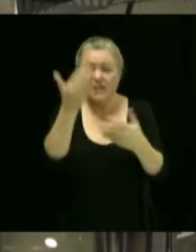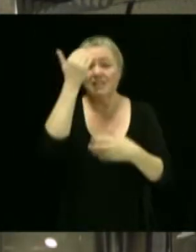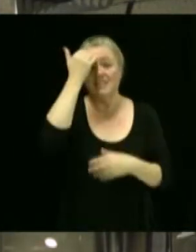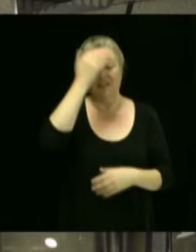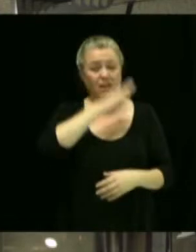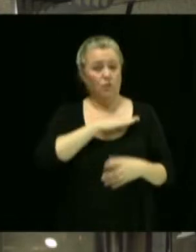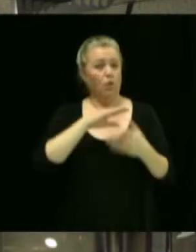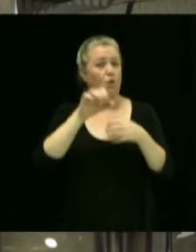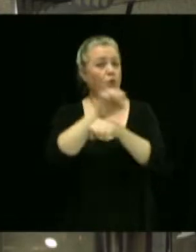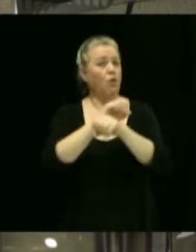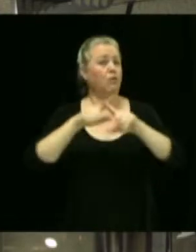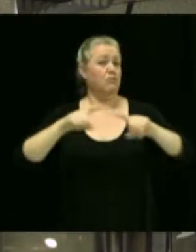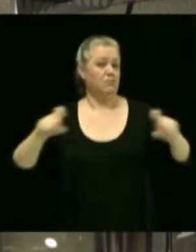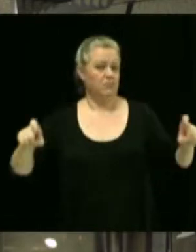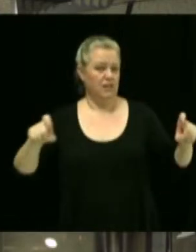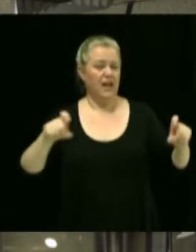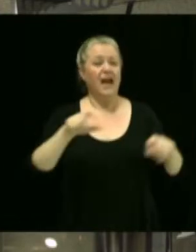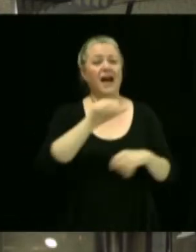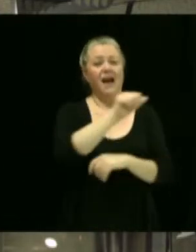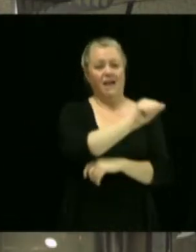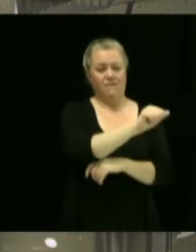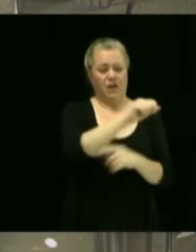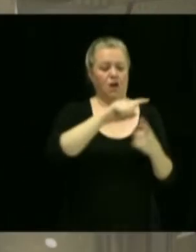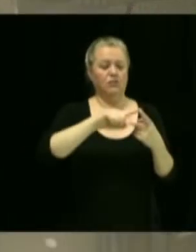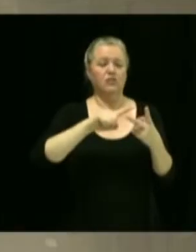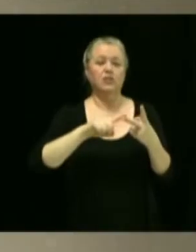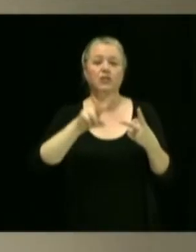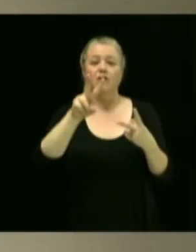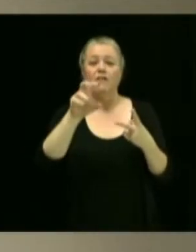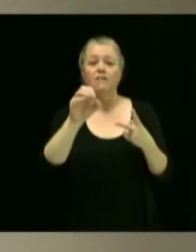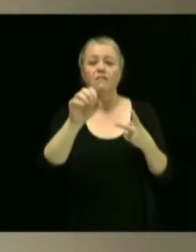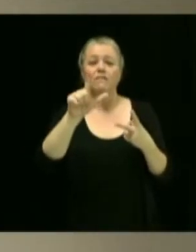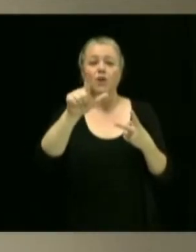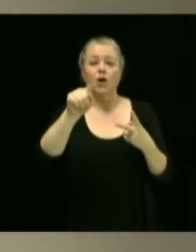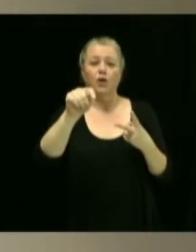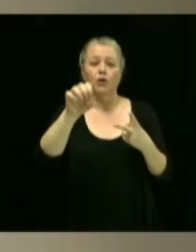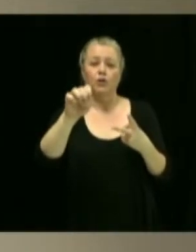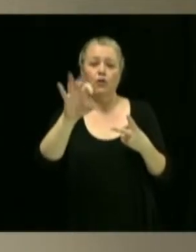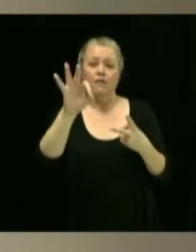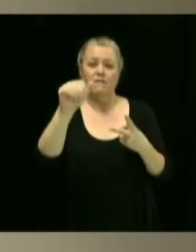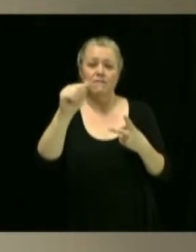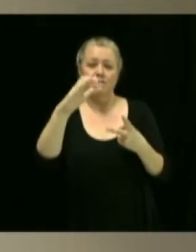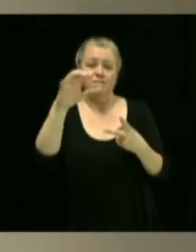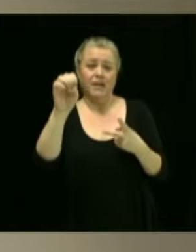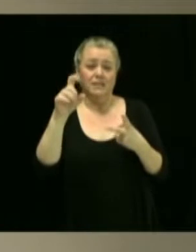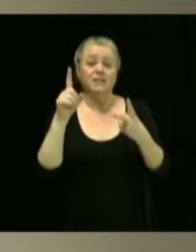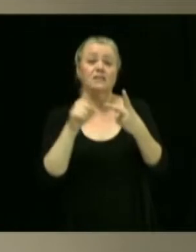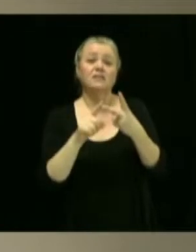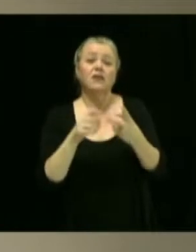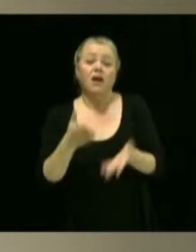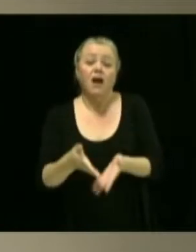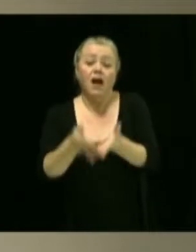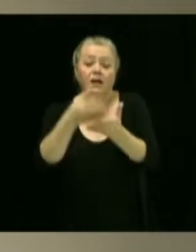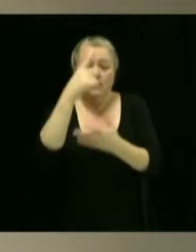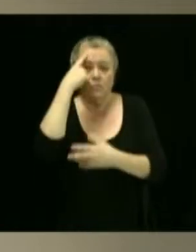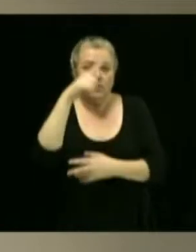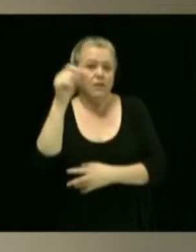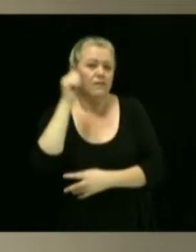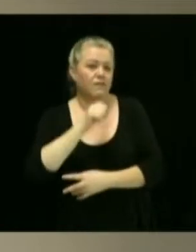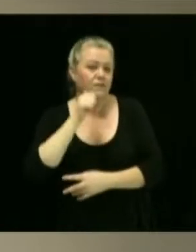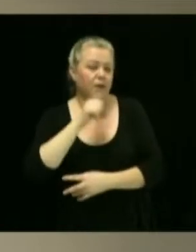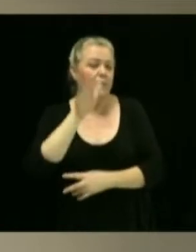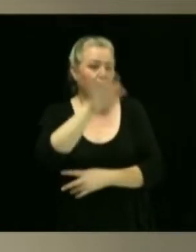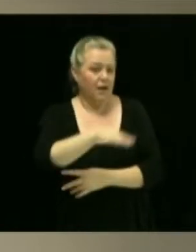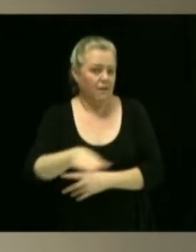Centre-Québec et la Volte-Face, ressources communautaires d'aide et d'hébergement pour les femmes et enfants victimes de violences conjugales,